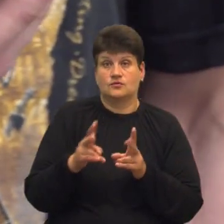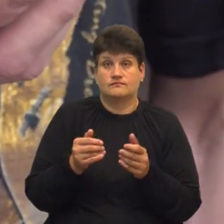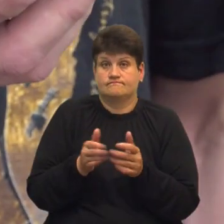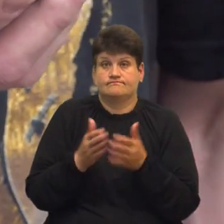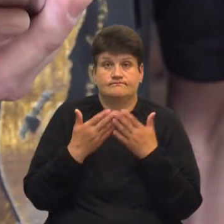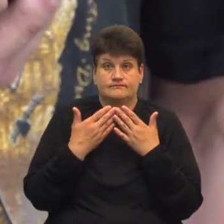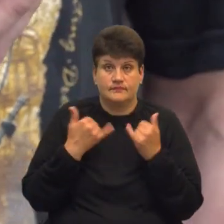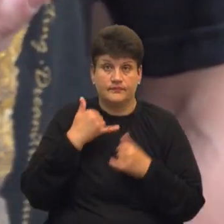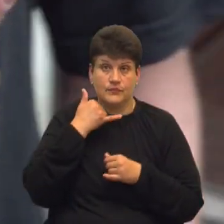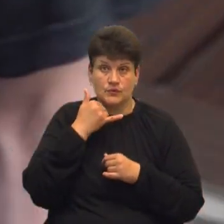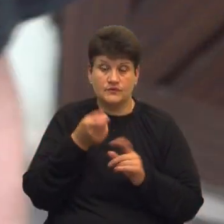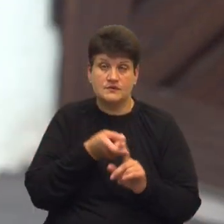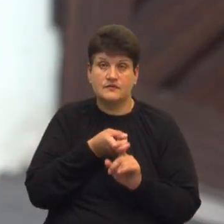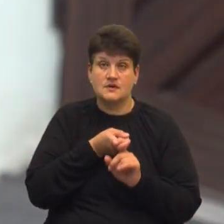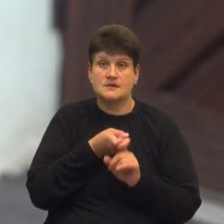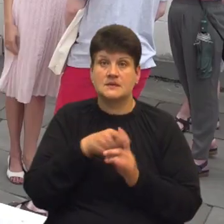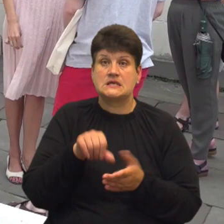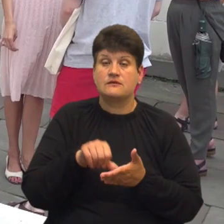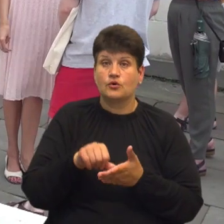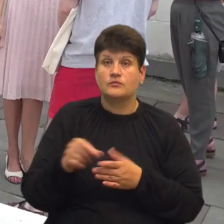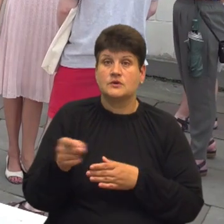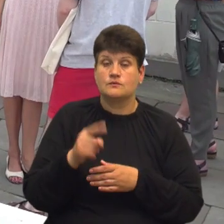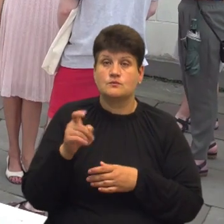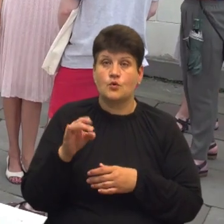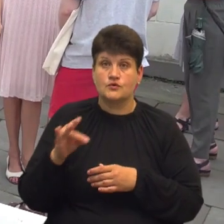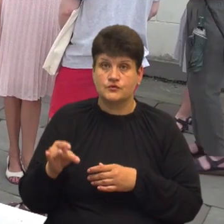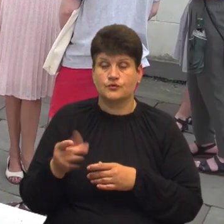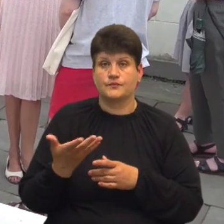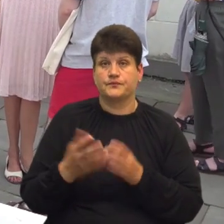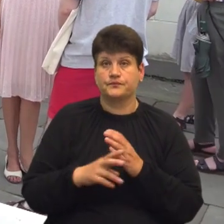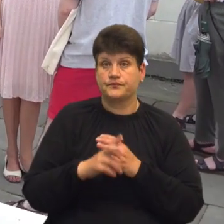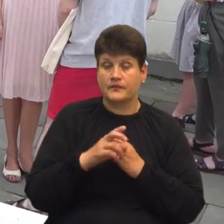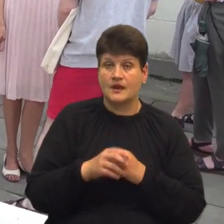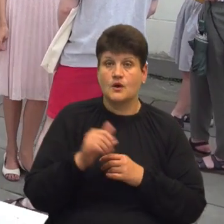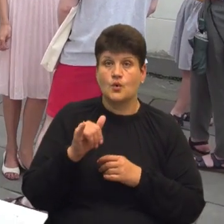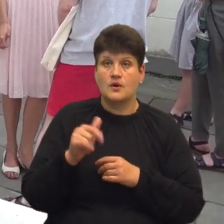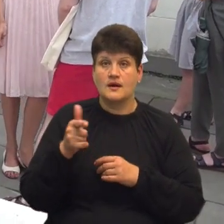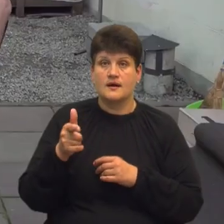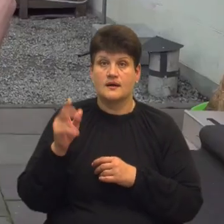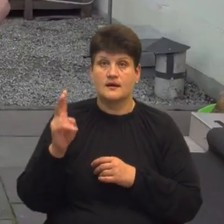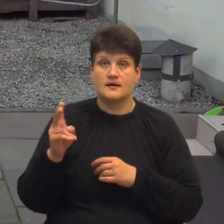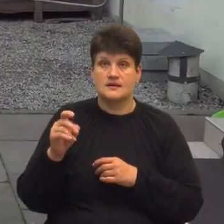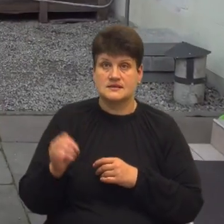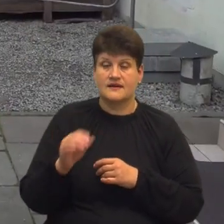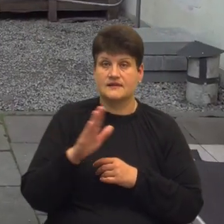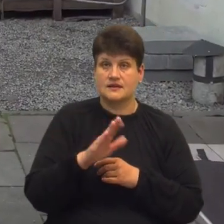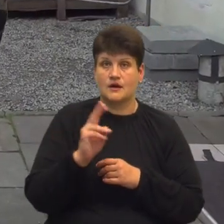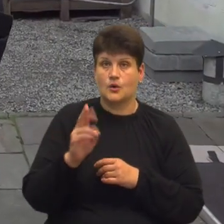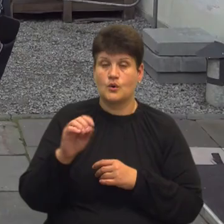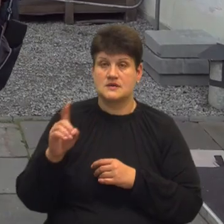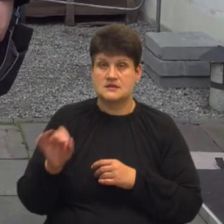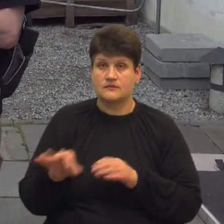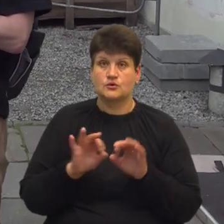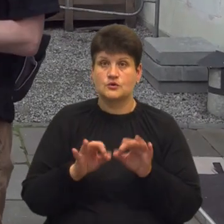Телефоном вони зв'язалися з представником Тернопільсько-зборівської архієпархії у ГКЦ Віталієм Козаком. Він розповів, що